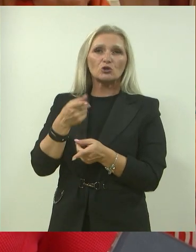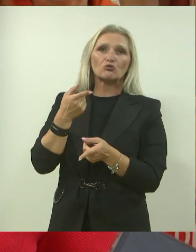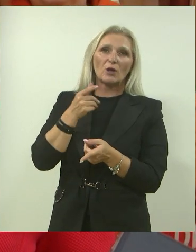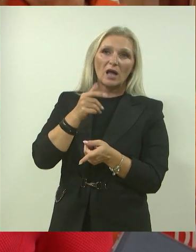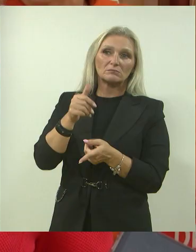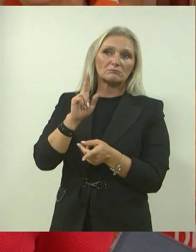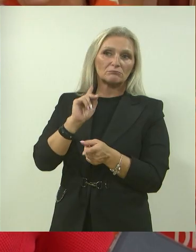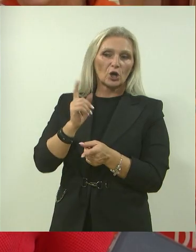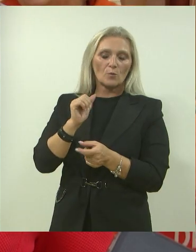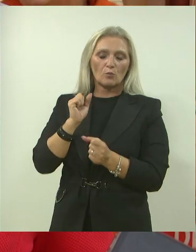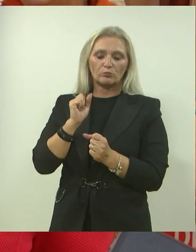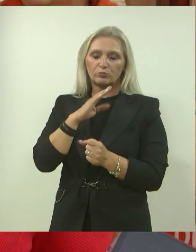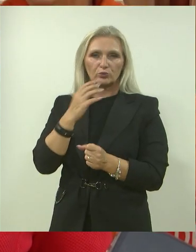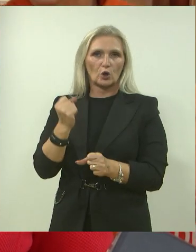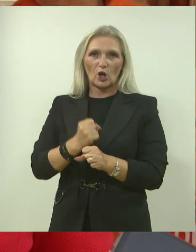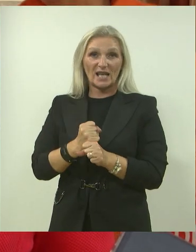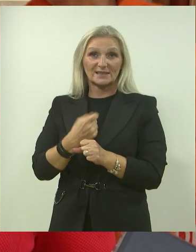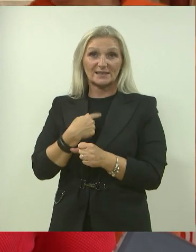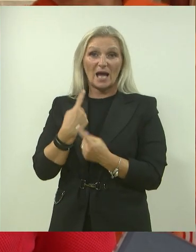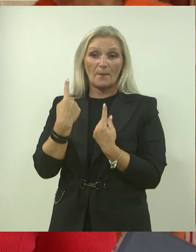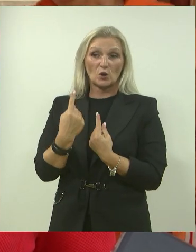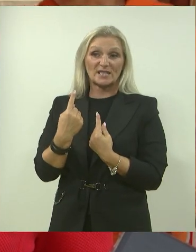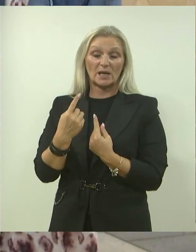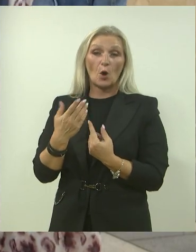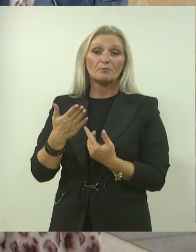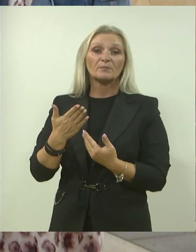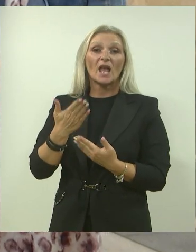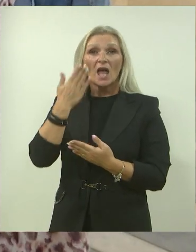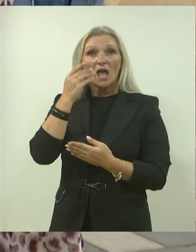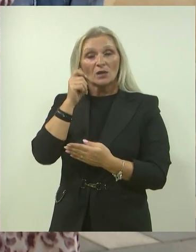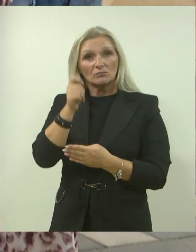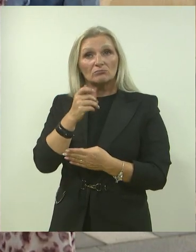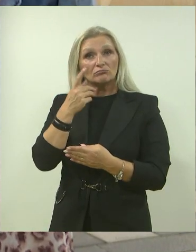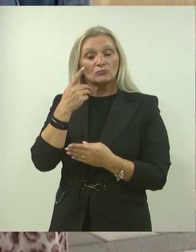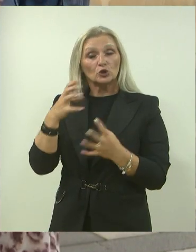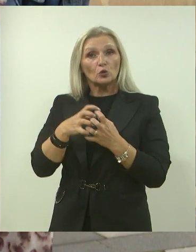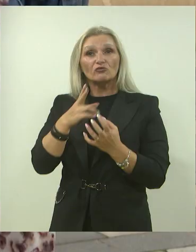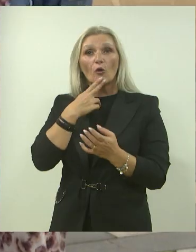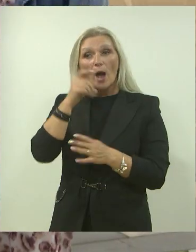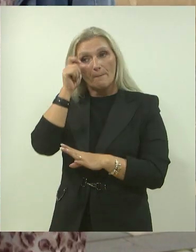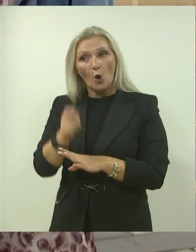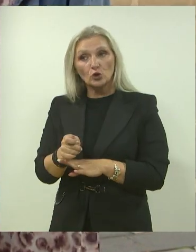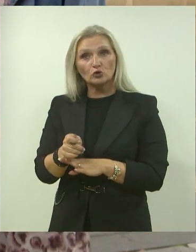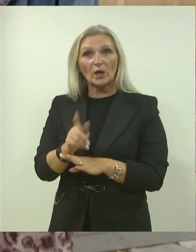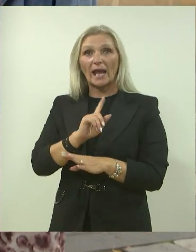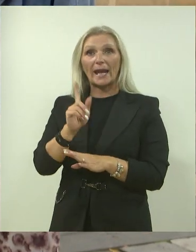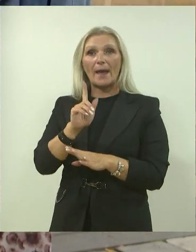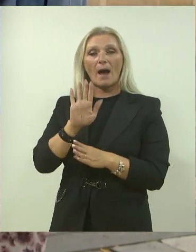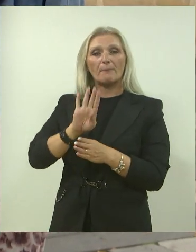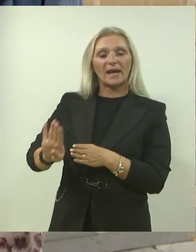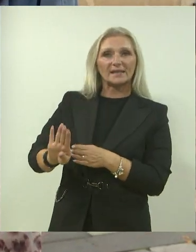intenzivno raditi, to je da postanemo tolerantnije društvo, društvo brez predrasuda, koje maksimalno